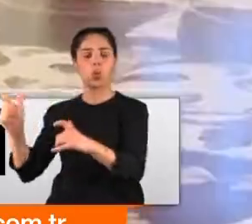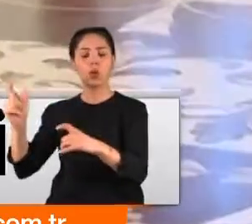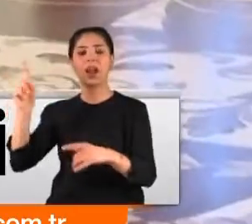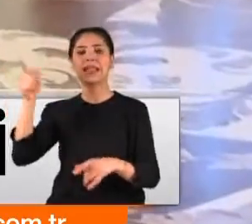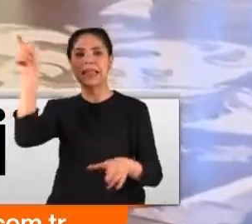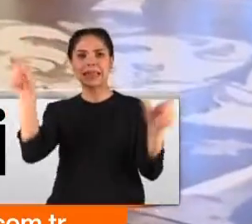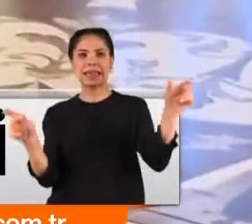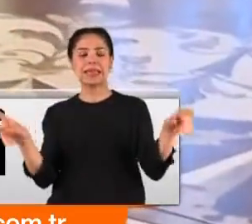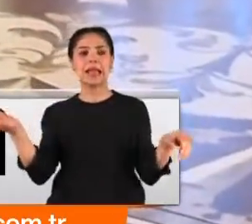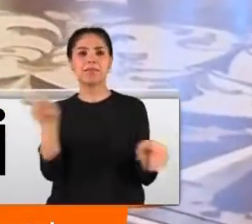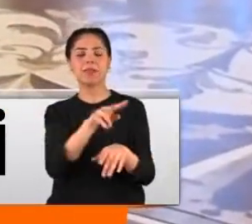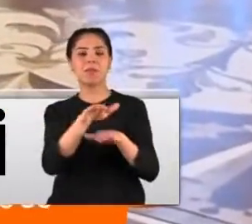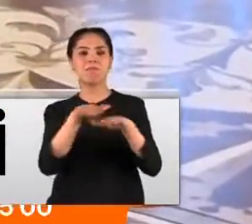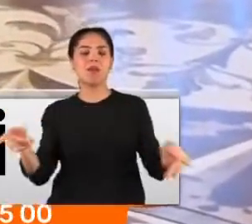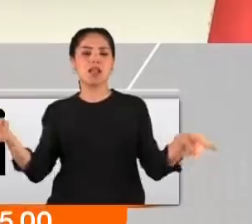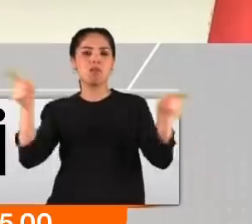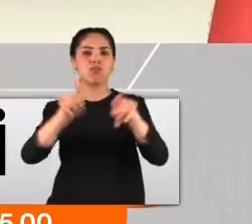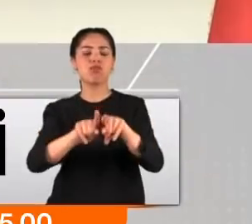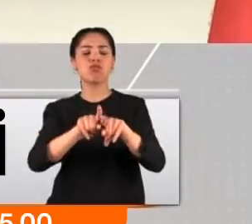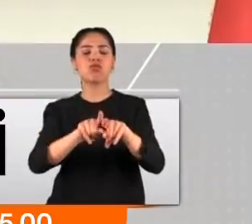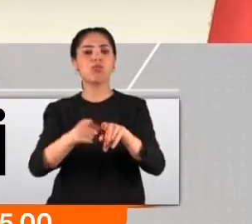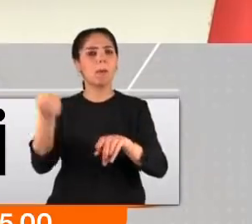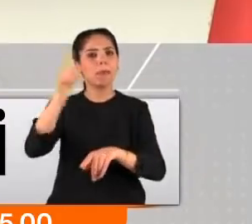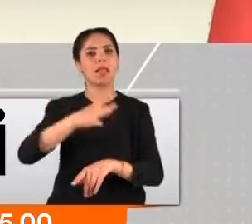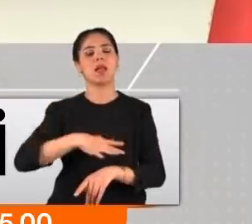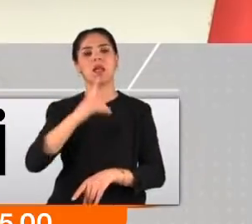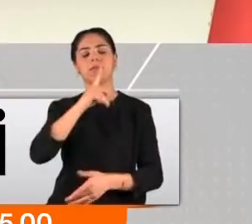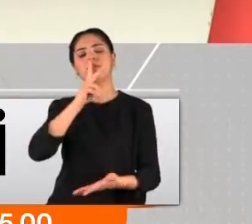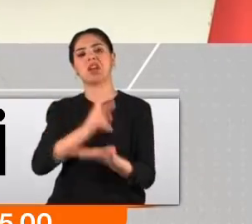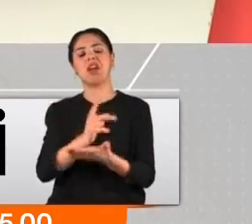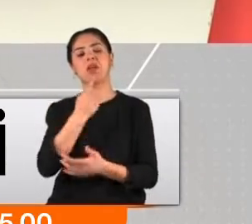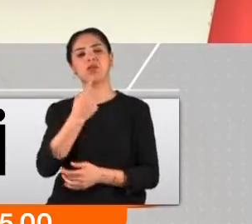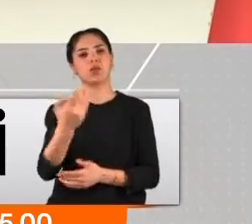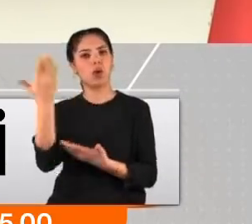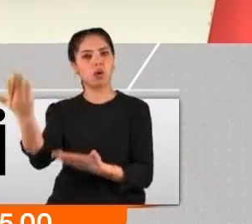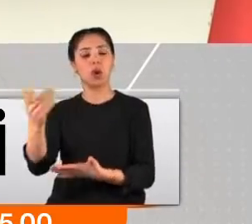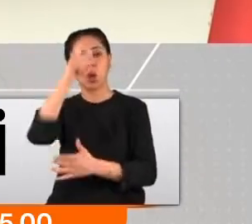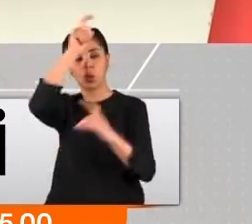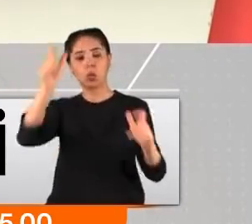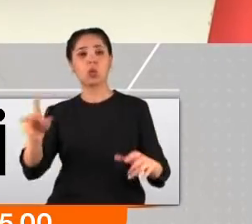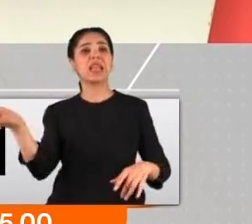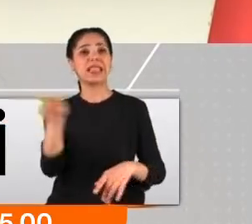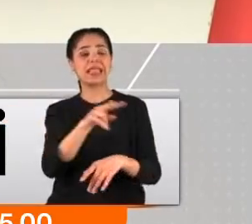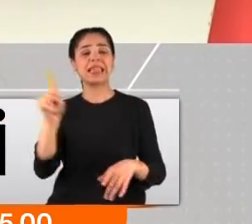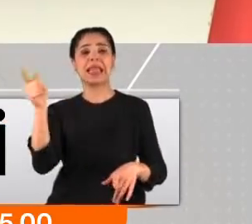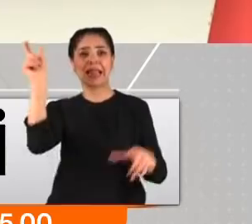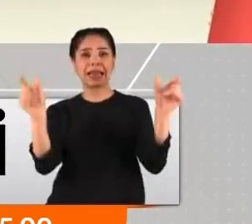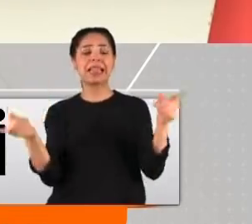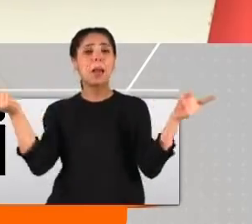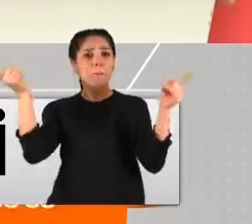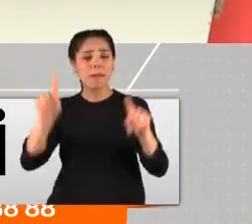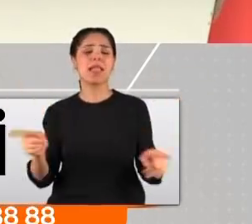bir araya getirme kararlılığını yineledi. İki lideri Türkiye'de buluşturma arzumu her fırsatta